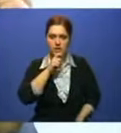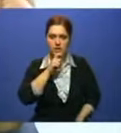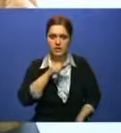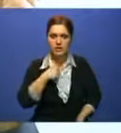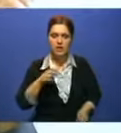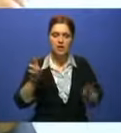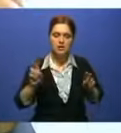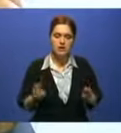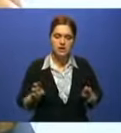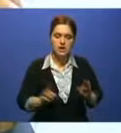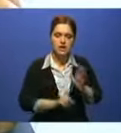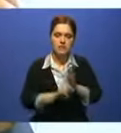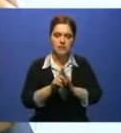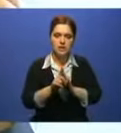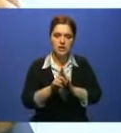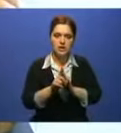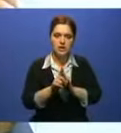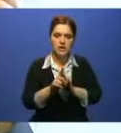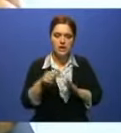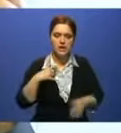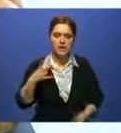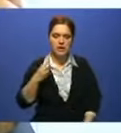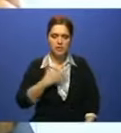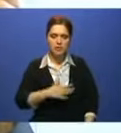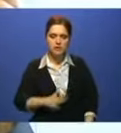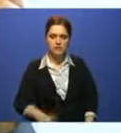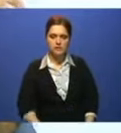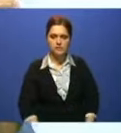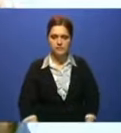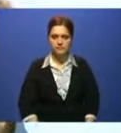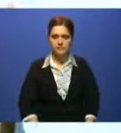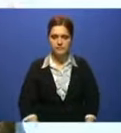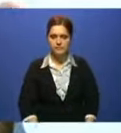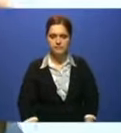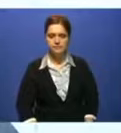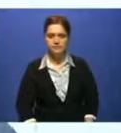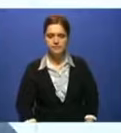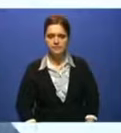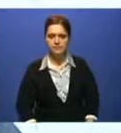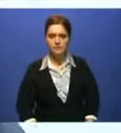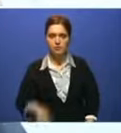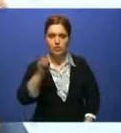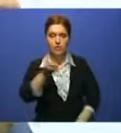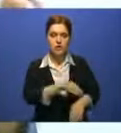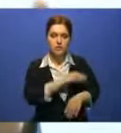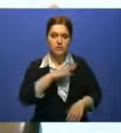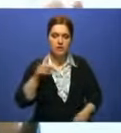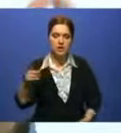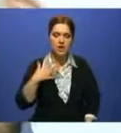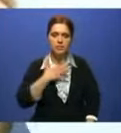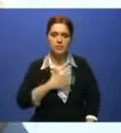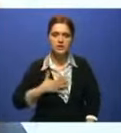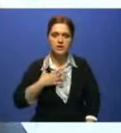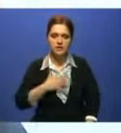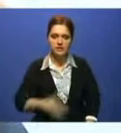сперва так это. Ну я сильно не переживаю. Вот которые вот женаты были, те переживали, то чужие